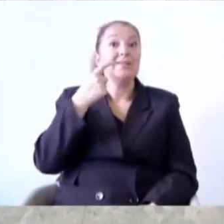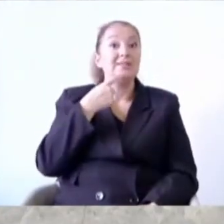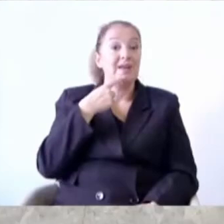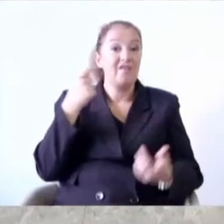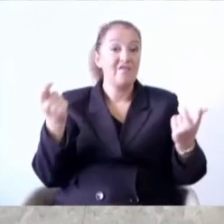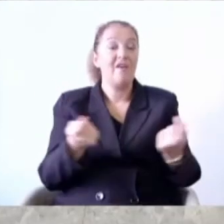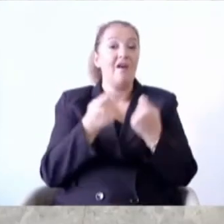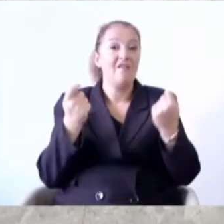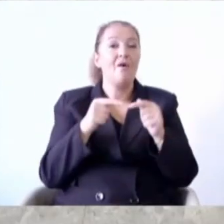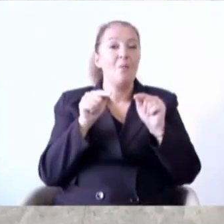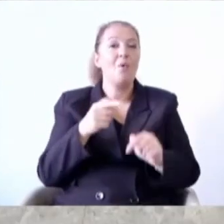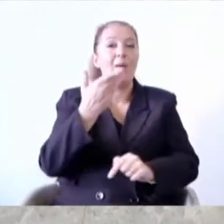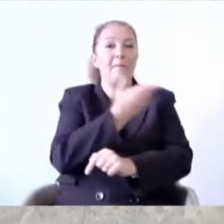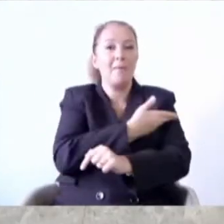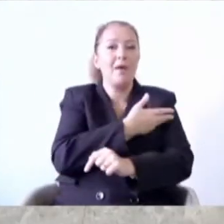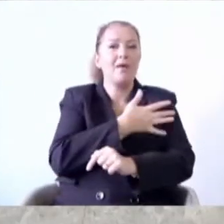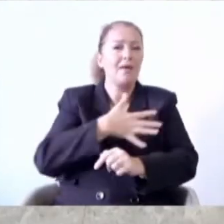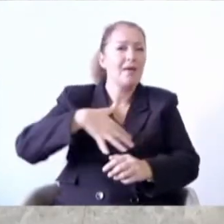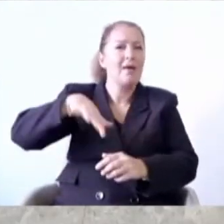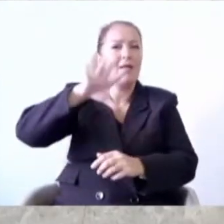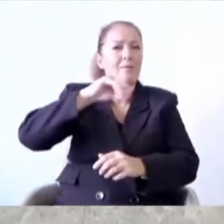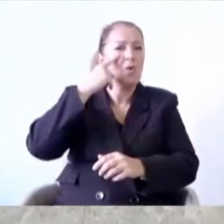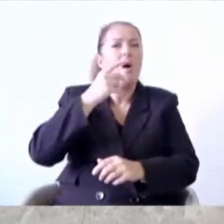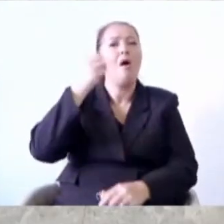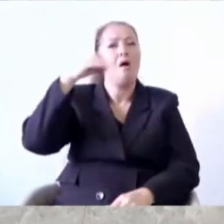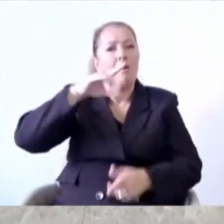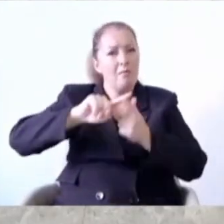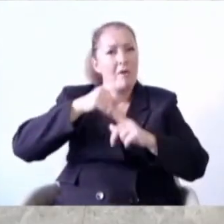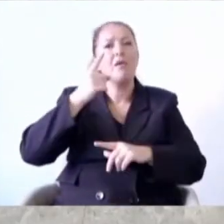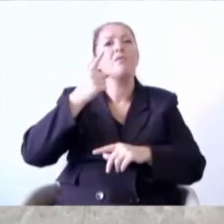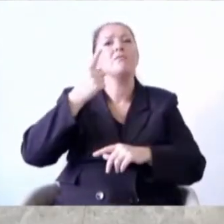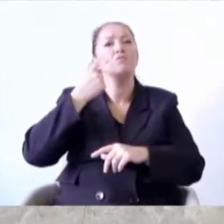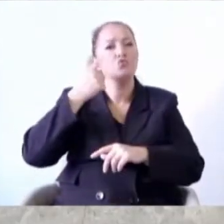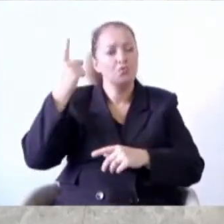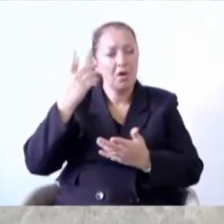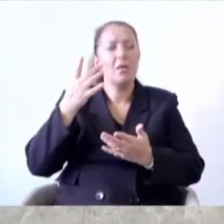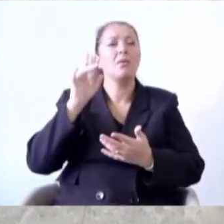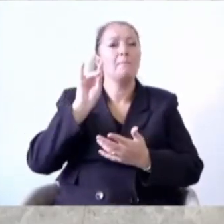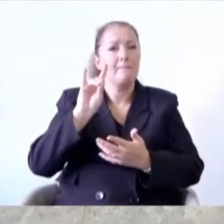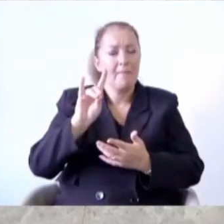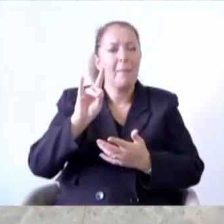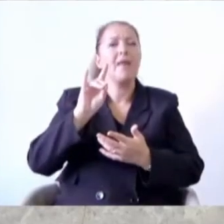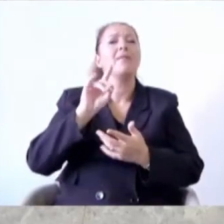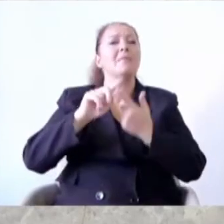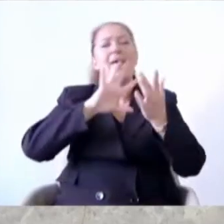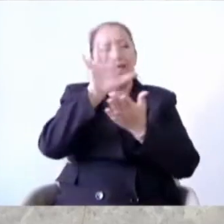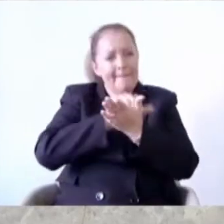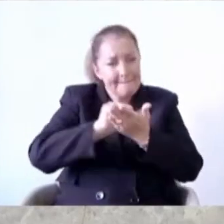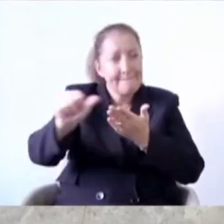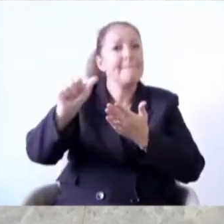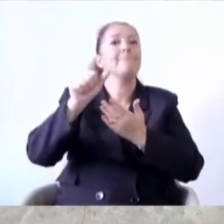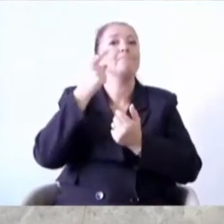bu memleket herkes AK Partilisi, Cumhuriyet Halk Partilisi, Milliyetçi Hareket Partilisi hangi siyasi